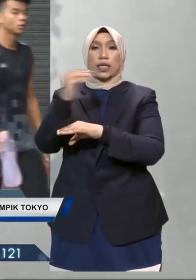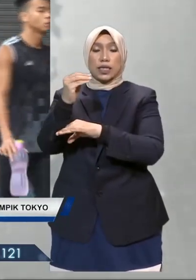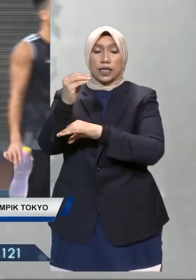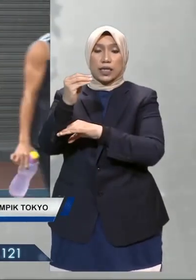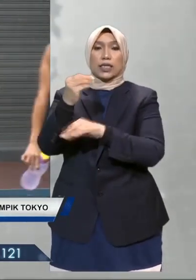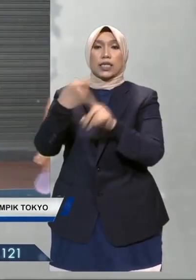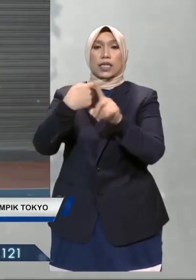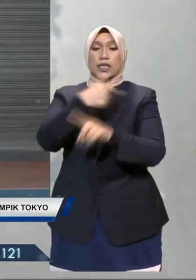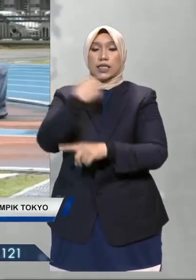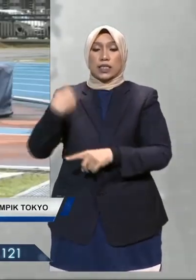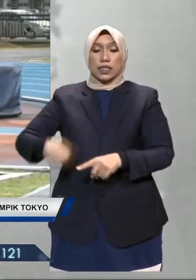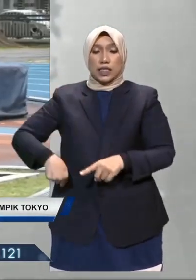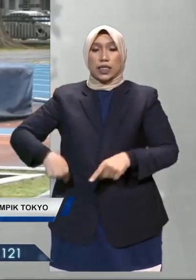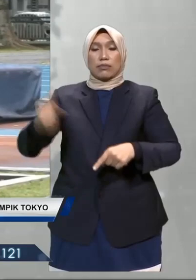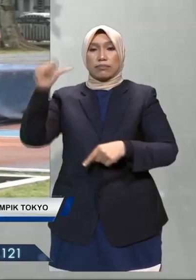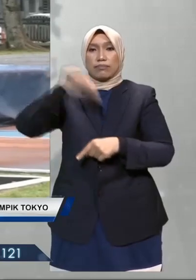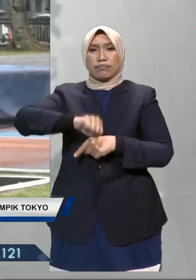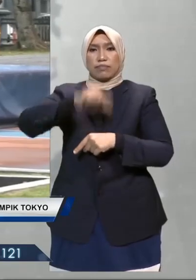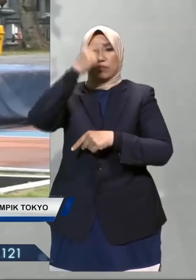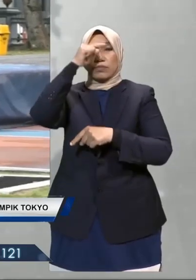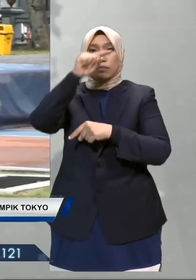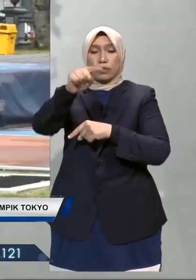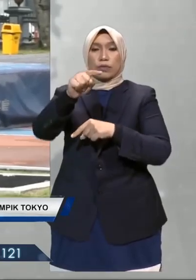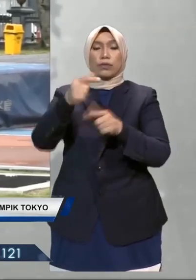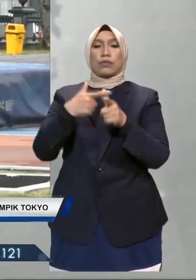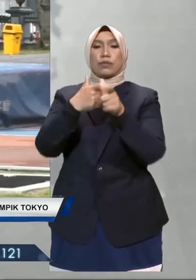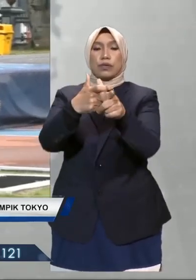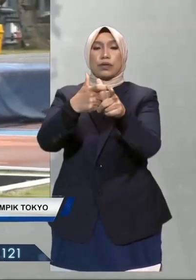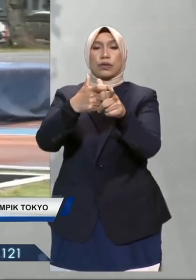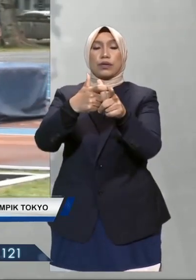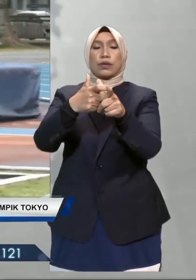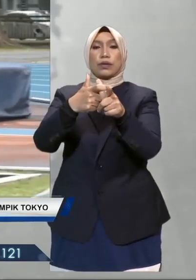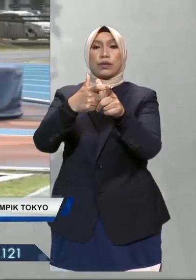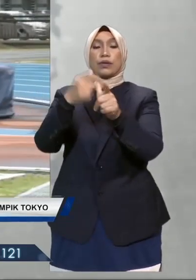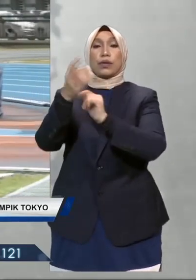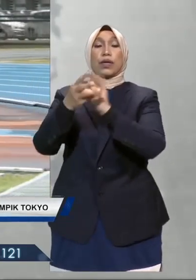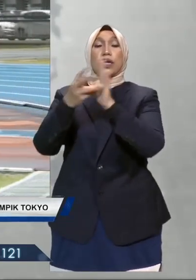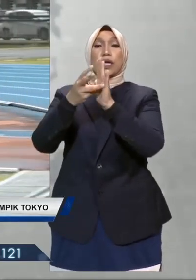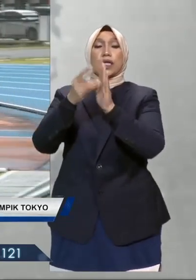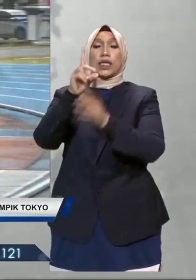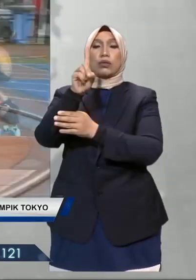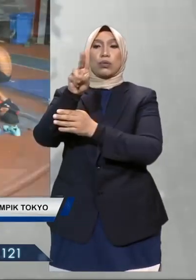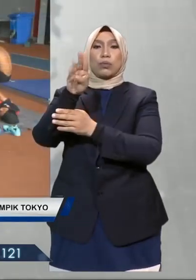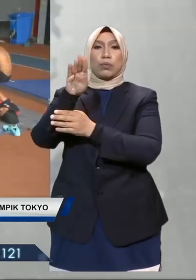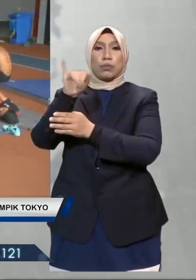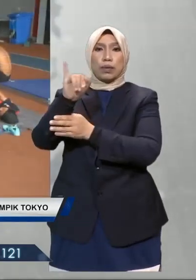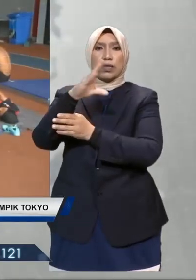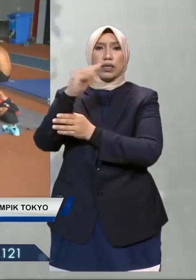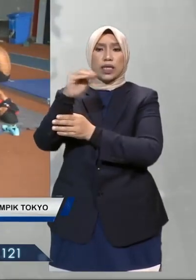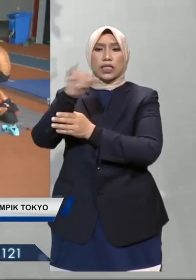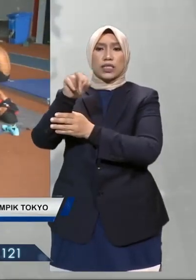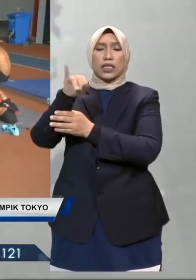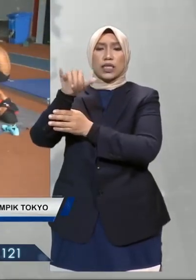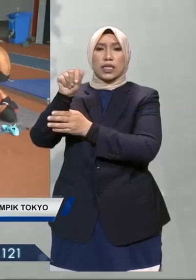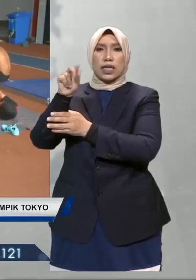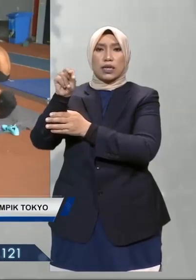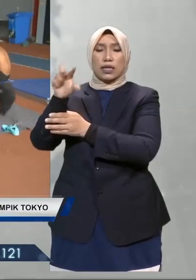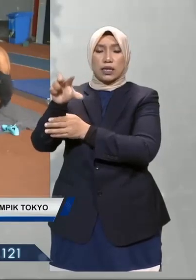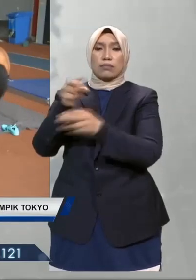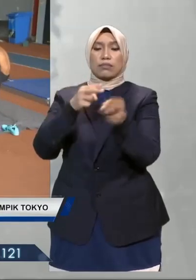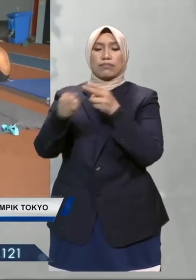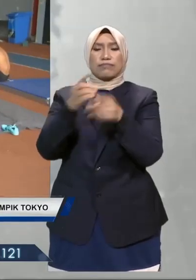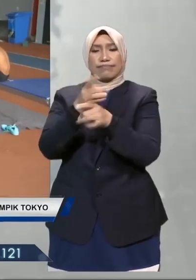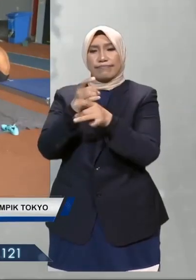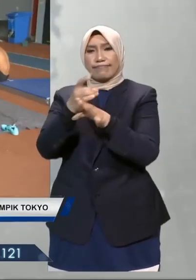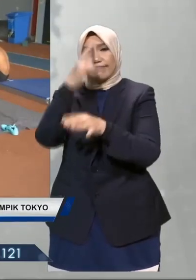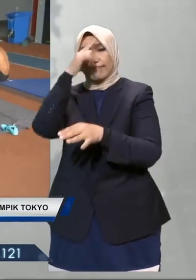Yang Yi Fei yang berjaya menewaskannya pada kejohanan olahraga para dunia 2019 di Dubai. J. Ganaden berkata beliau sedang berusaha